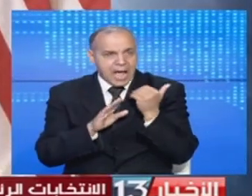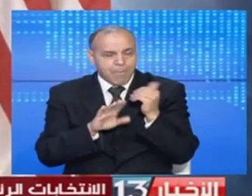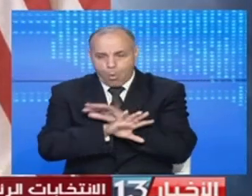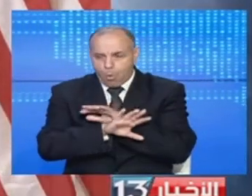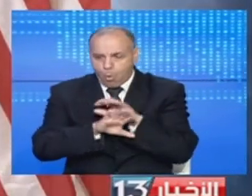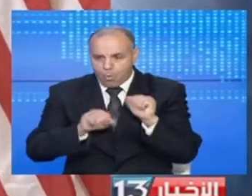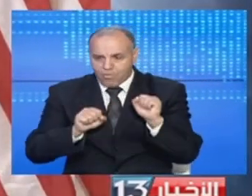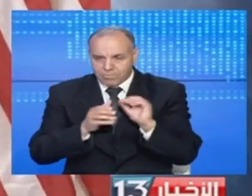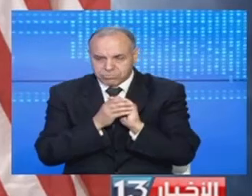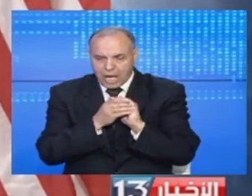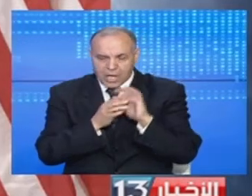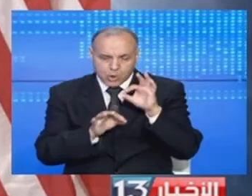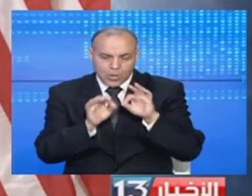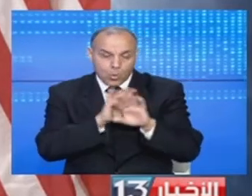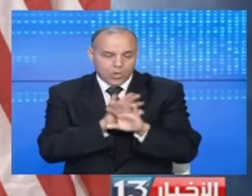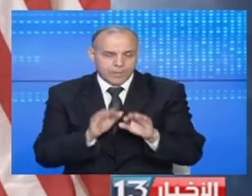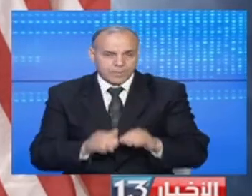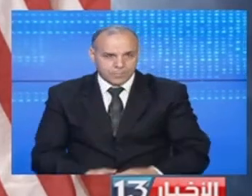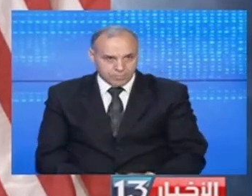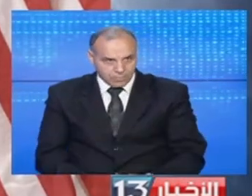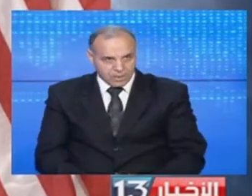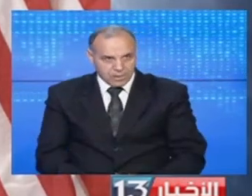الانتهاء من فرز الأصوات